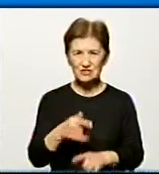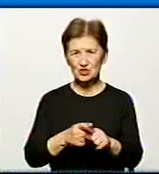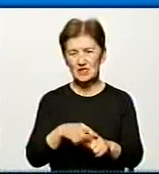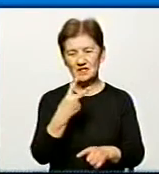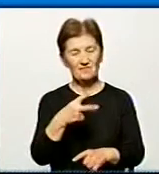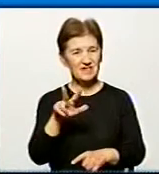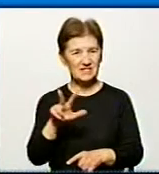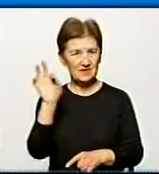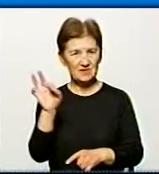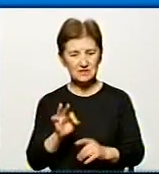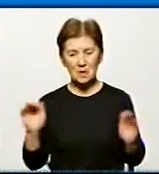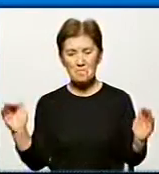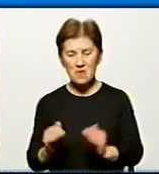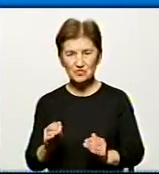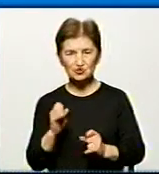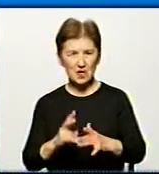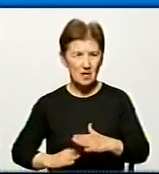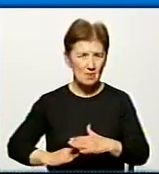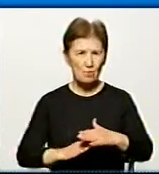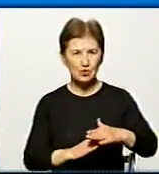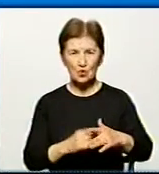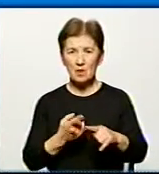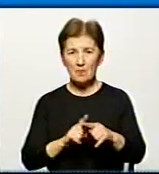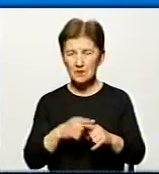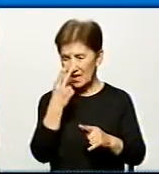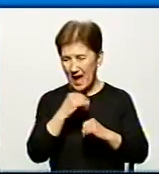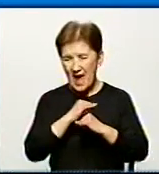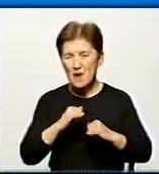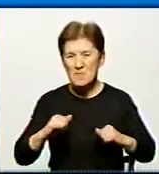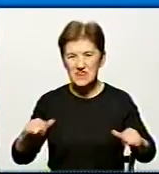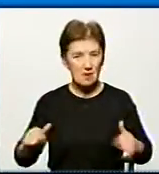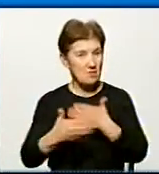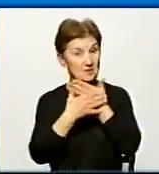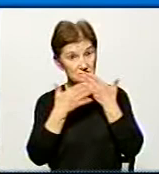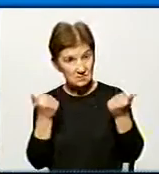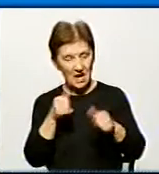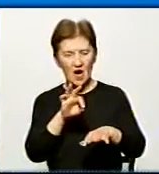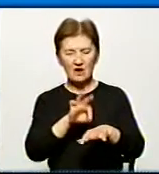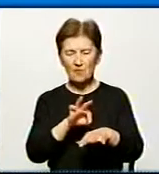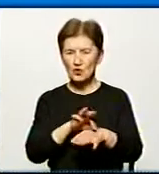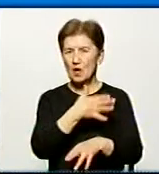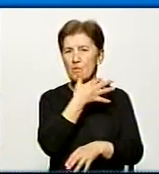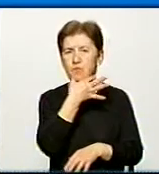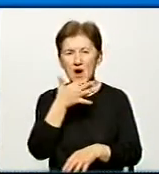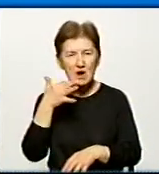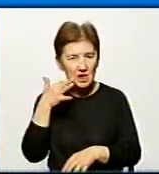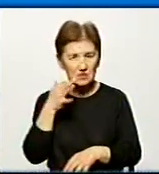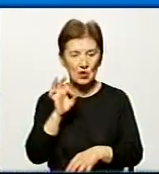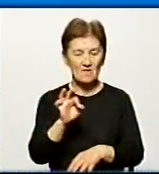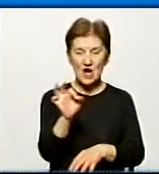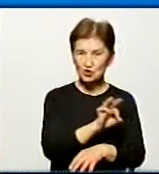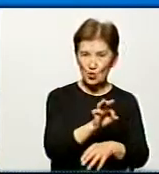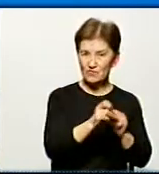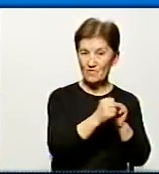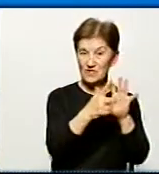менше рівня епідпорогу в Україні. Але хоча епідемії грипу в Україні не спостерігається, хворих багато з початку підсезону, з жовтня 2018